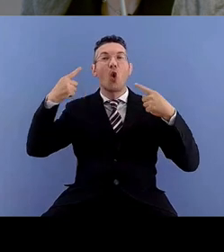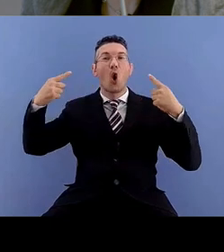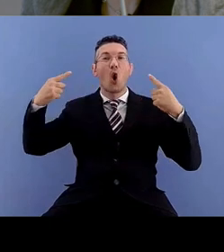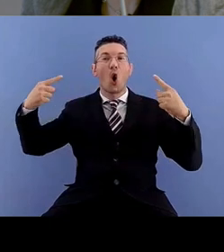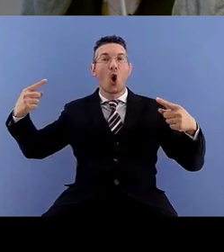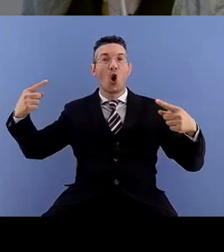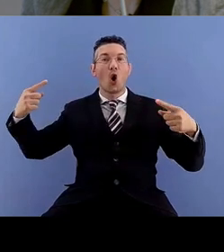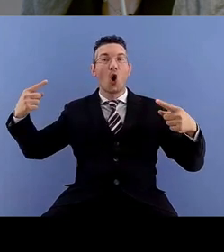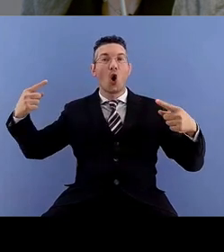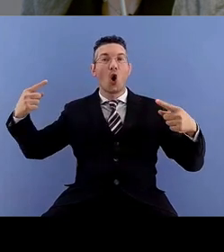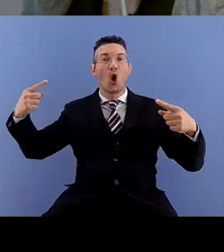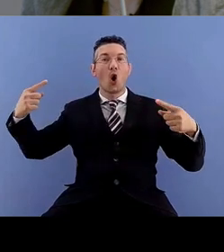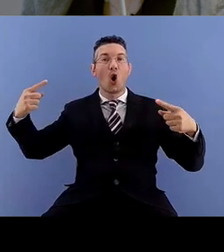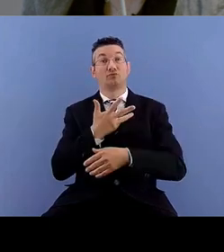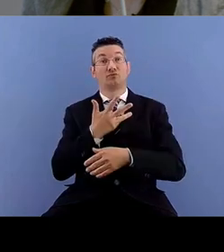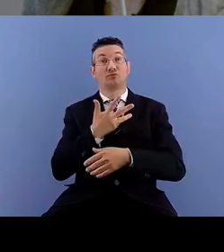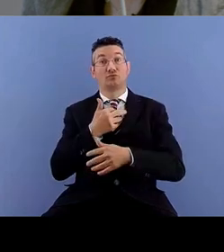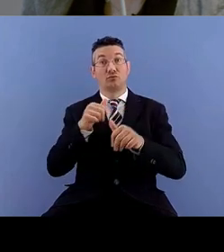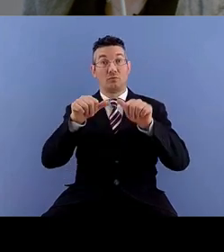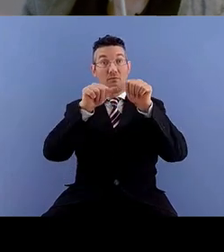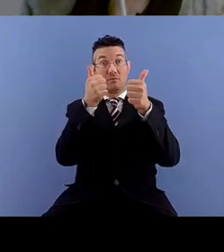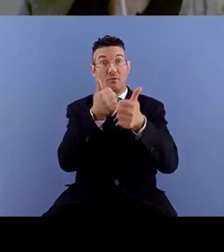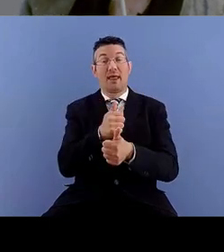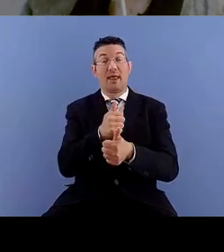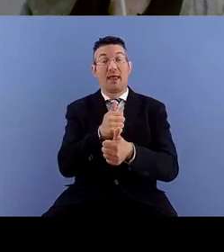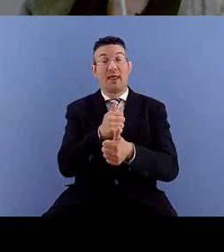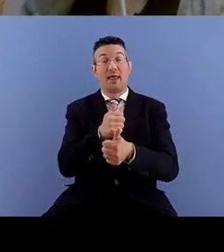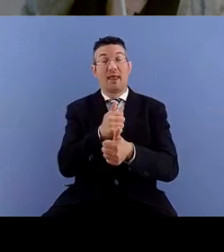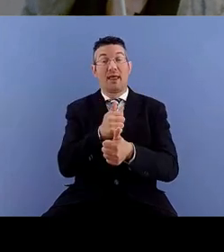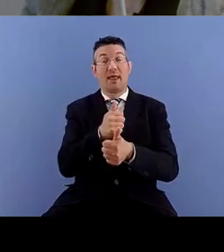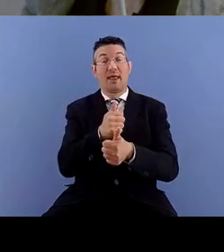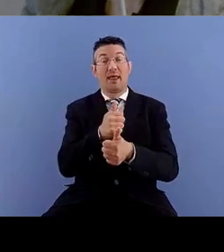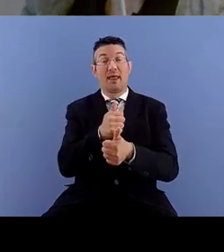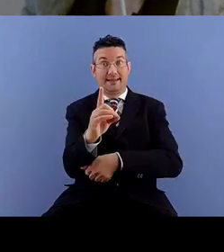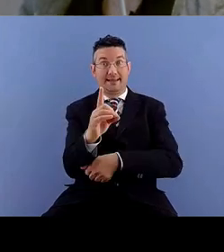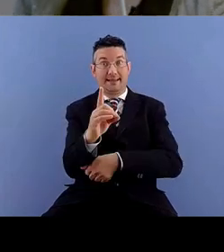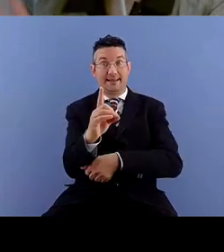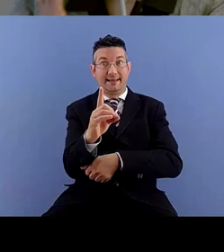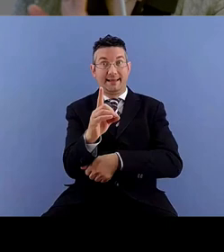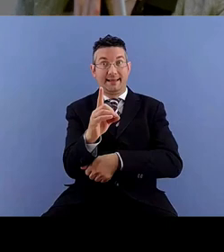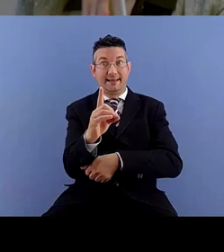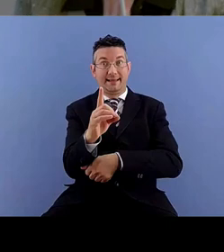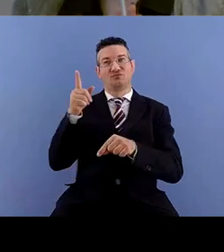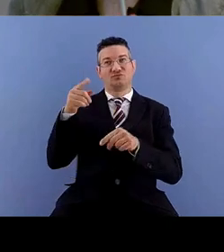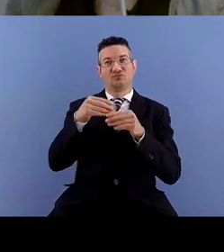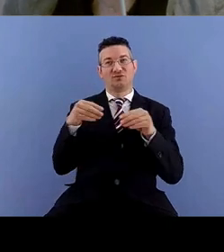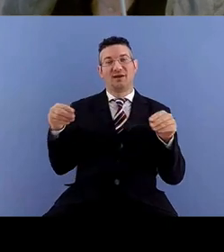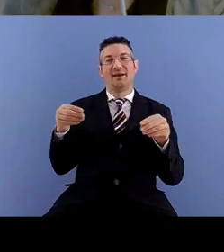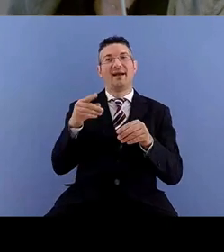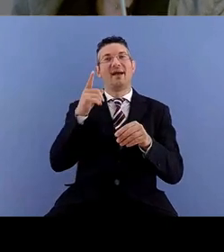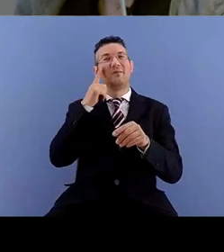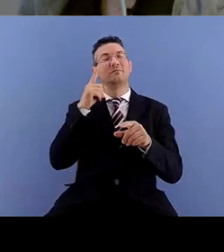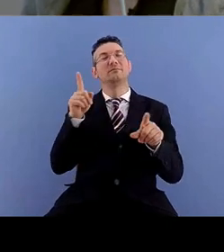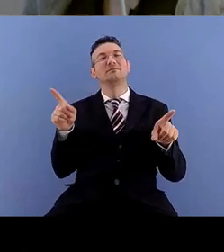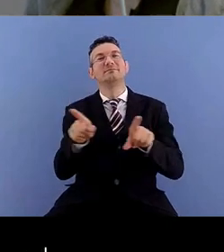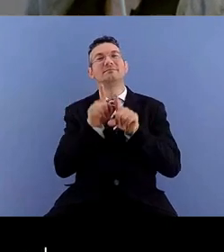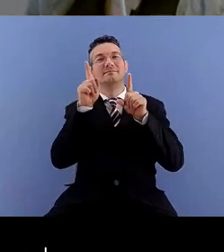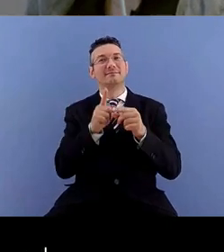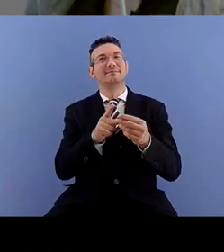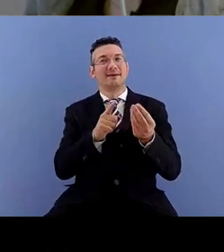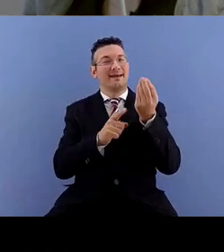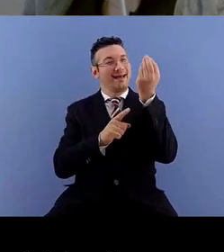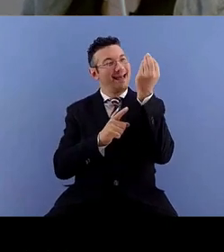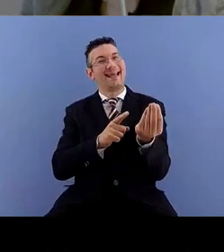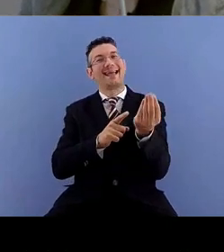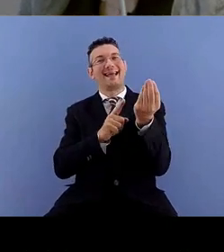modello in 3D in scala e quindi qua lo trovate è perfettamente identico alle sculture devo dire quindi